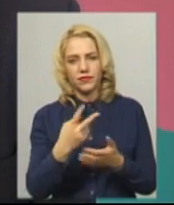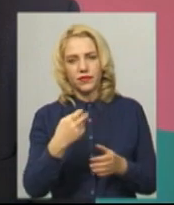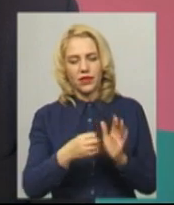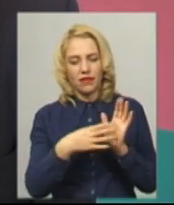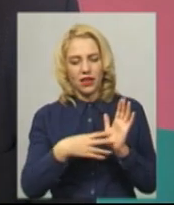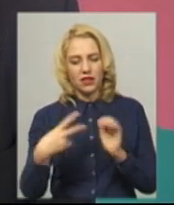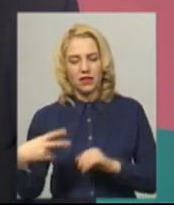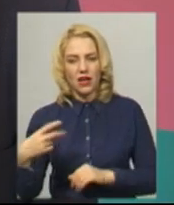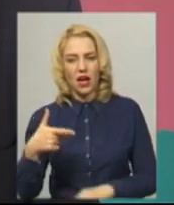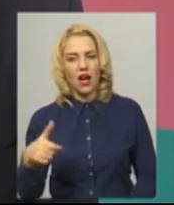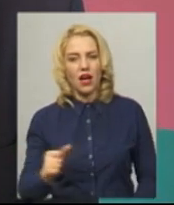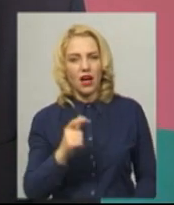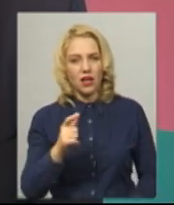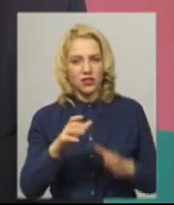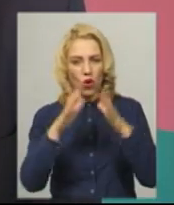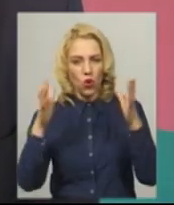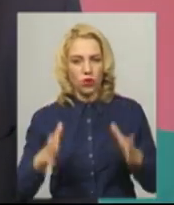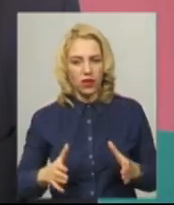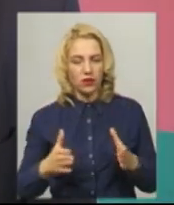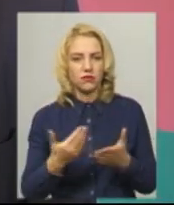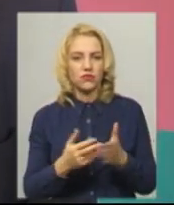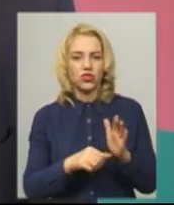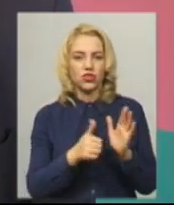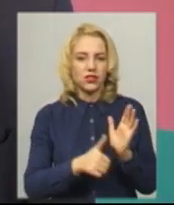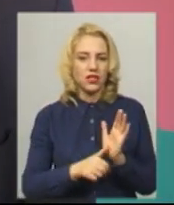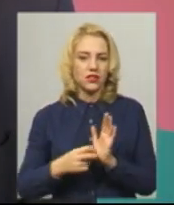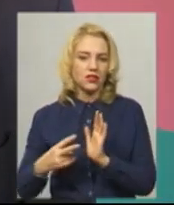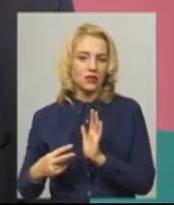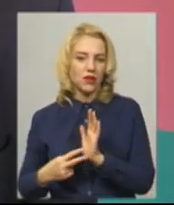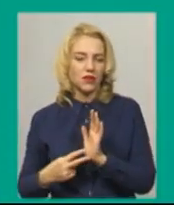там, де газові котли, 16-17.